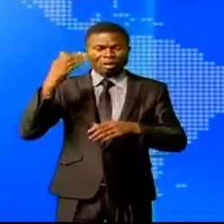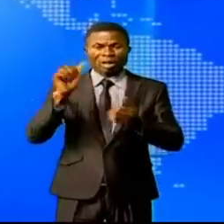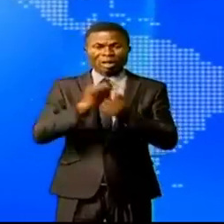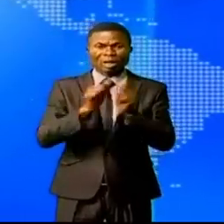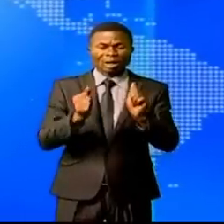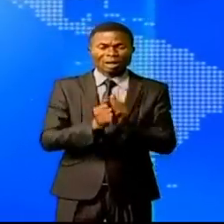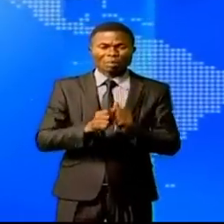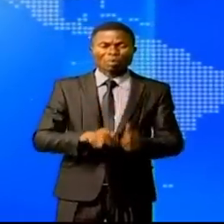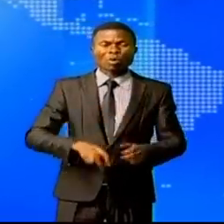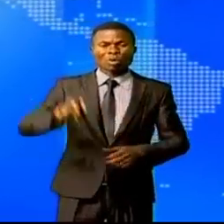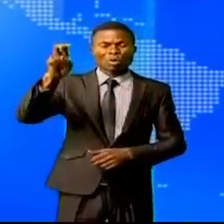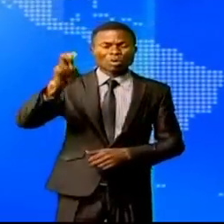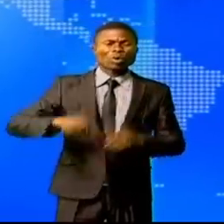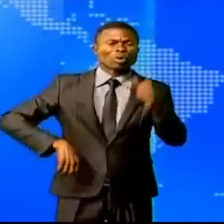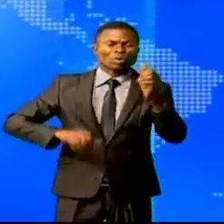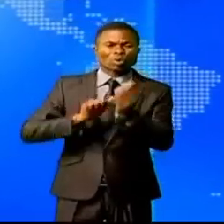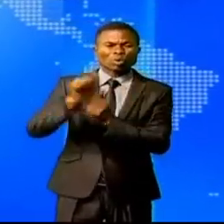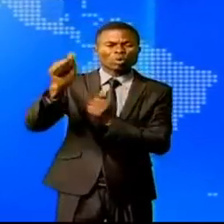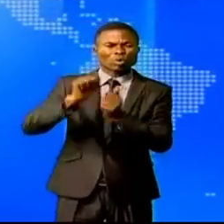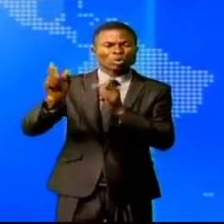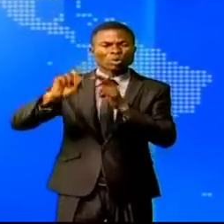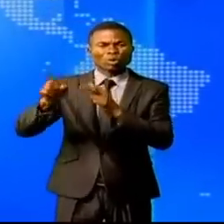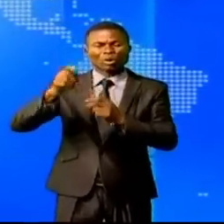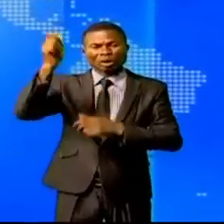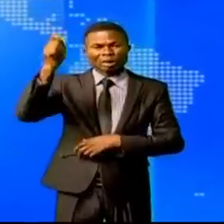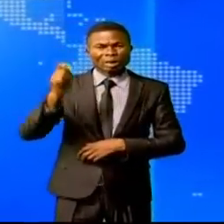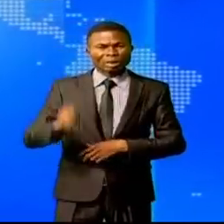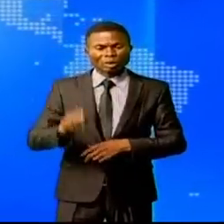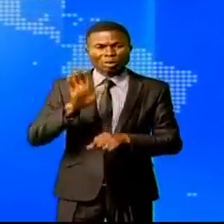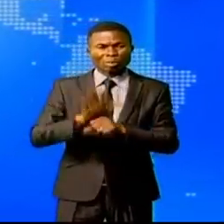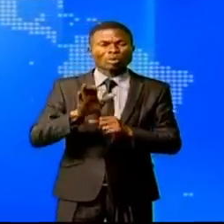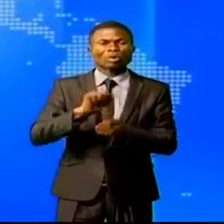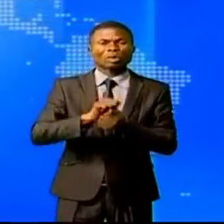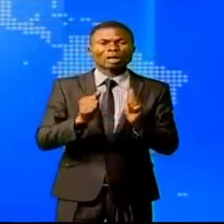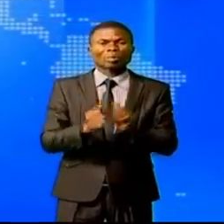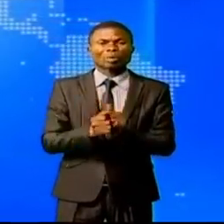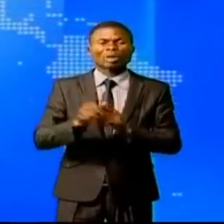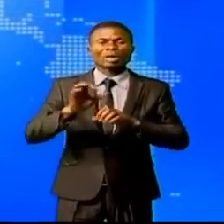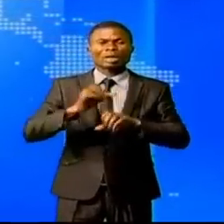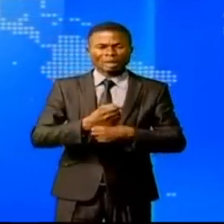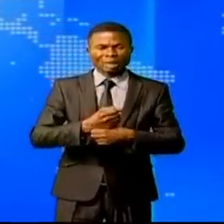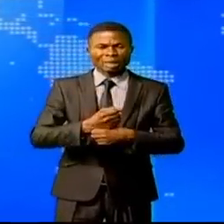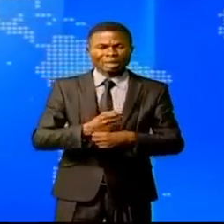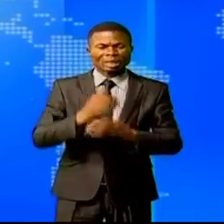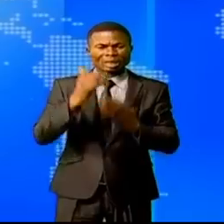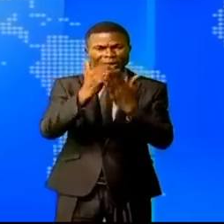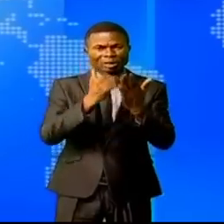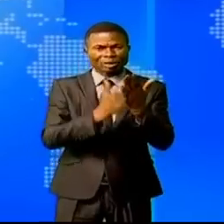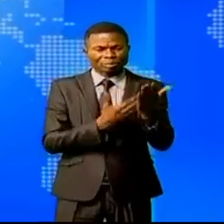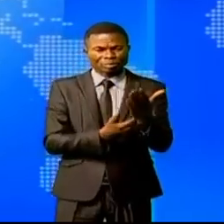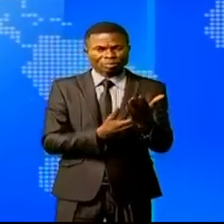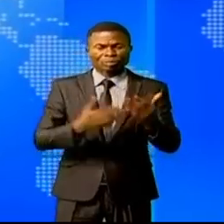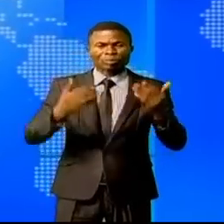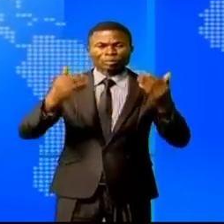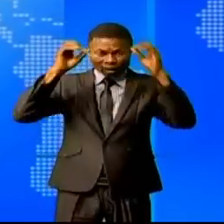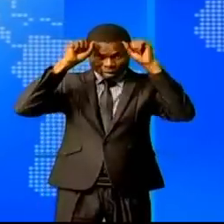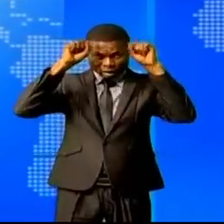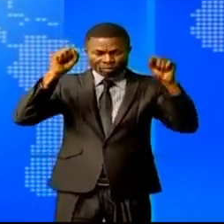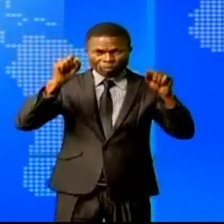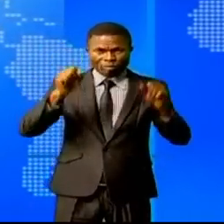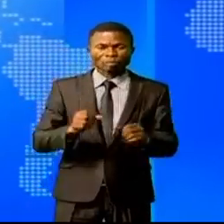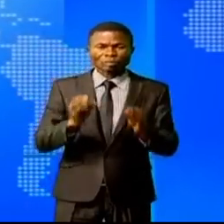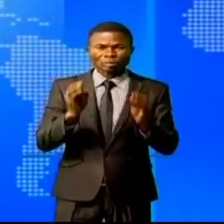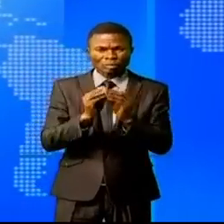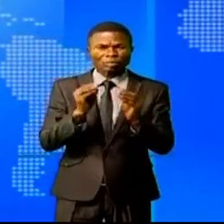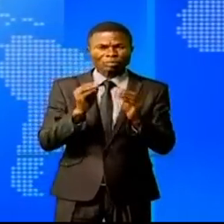migratoire, la montée en puissance de groupes armés, autant des facteurs favorisants qui sont énumérés. Et le chef d'État s'est réuni autour